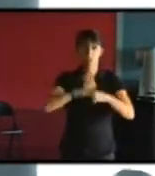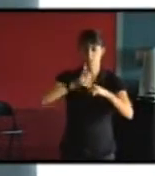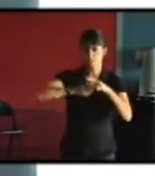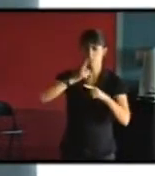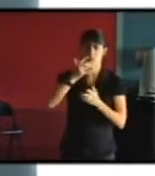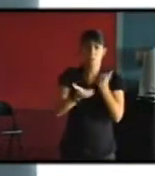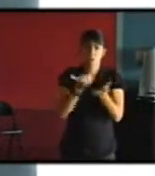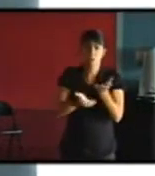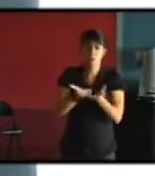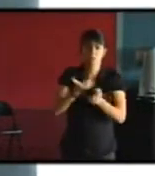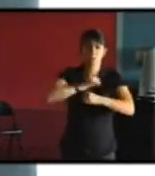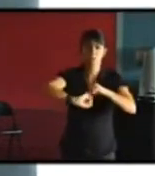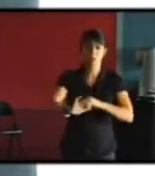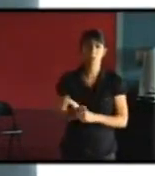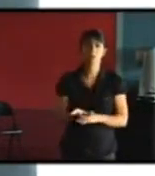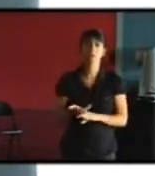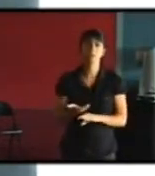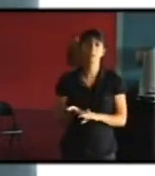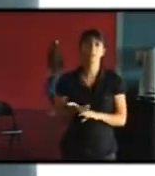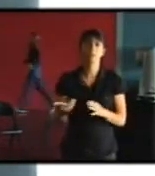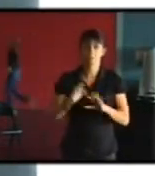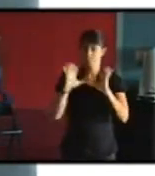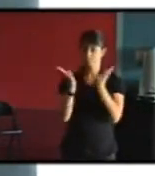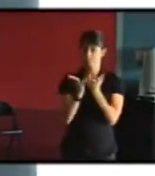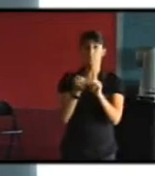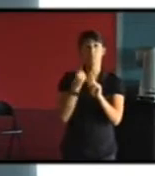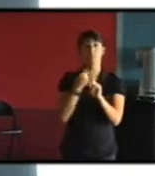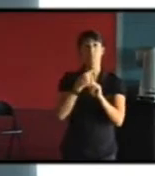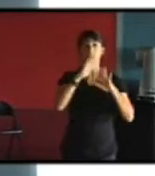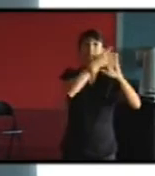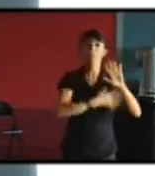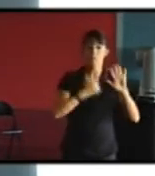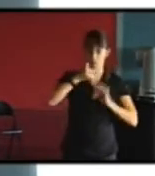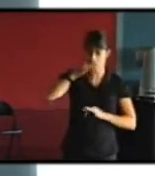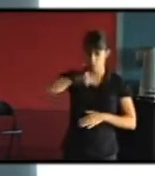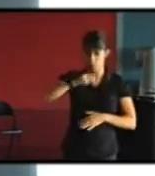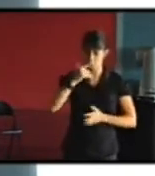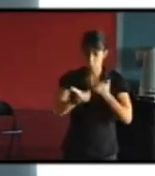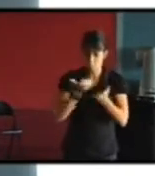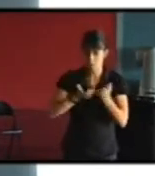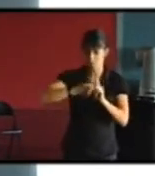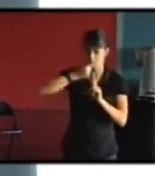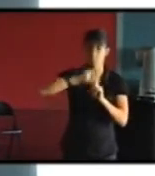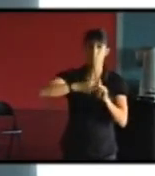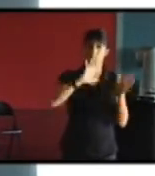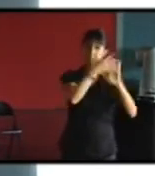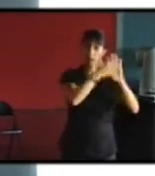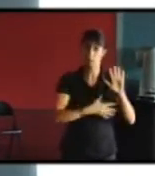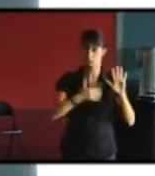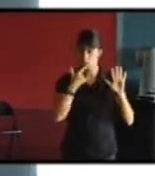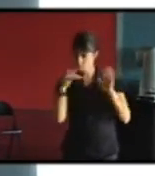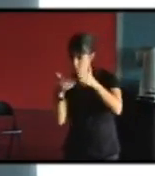fait aussi partie des qualités d'un logement d'un point de vue thermique ou énergétique donc ça il faut le